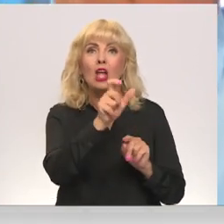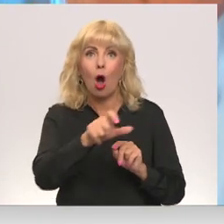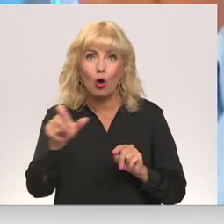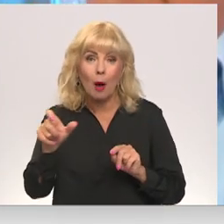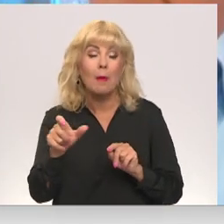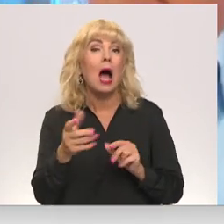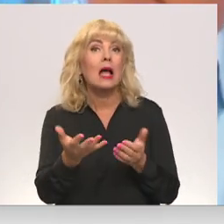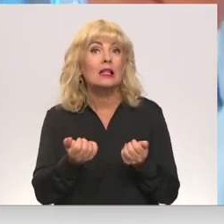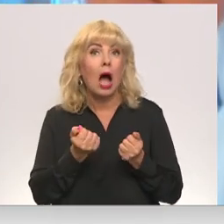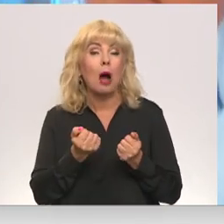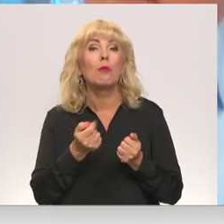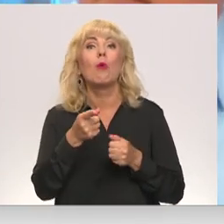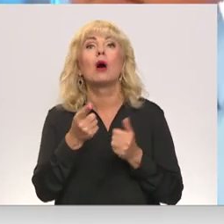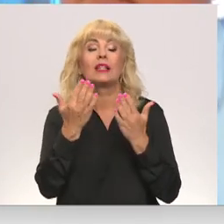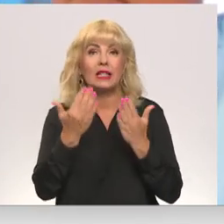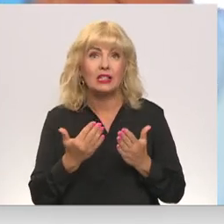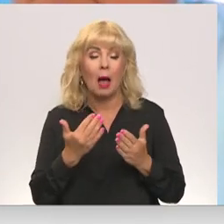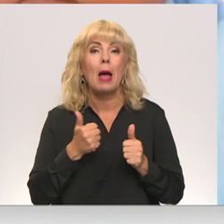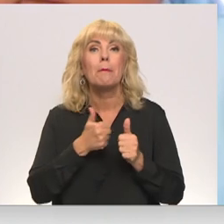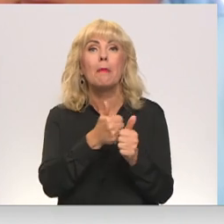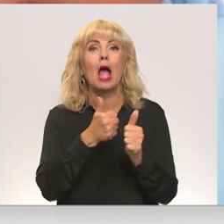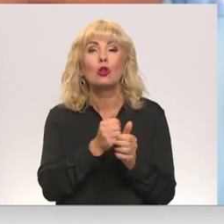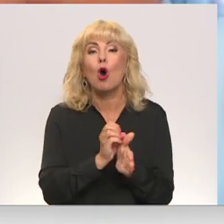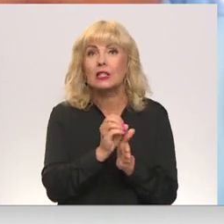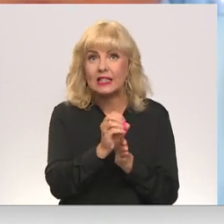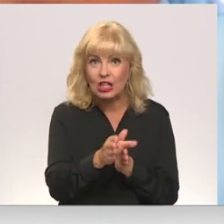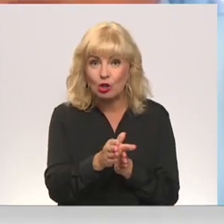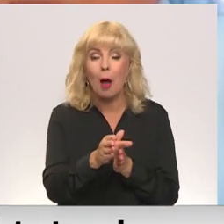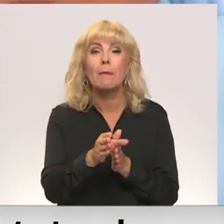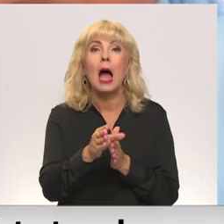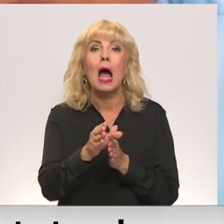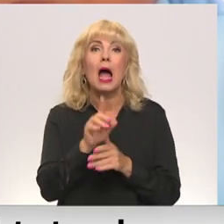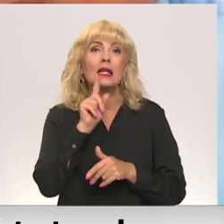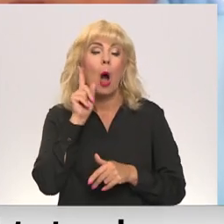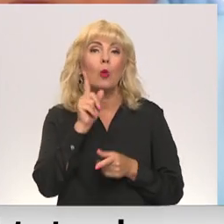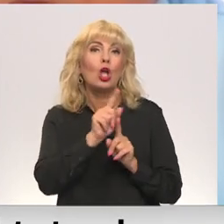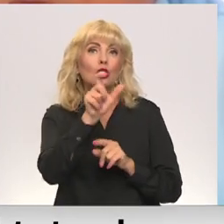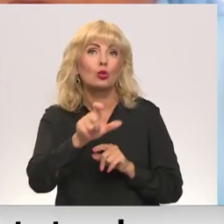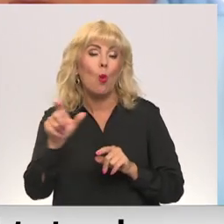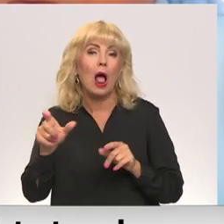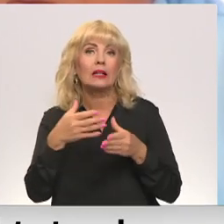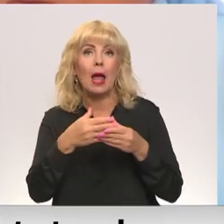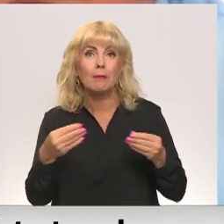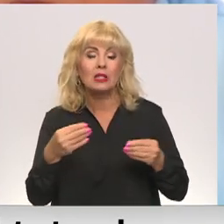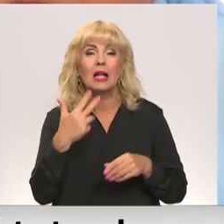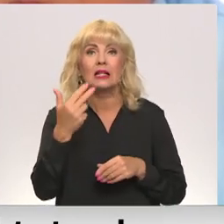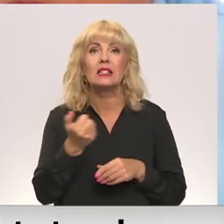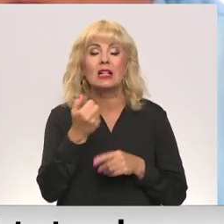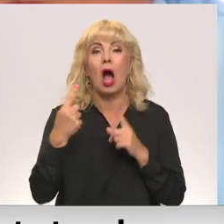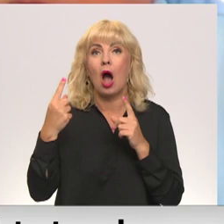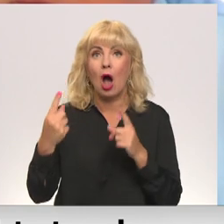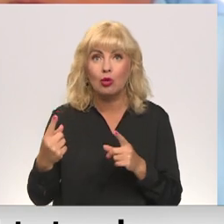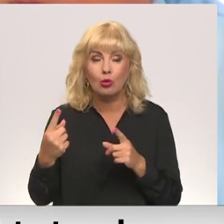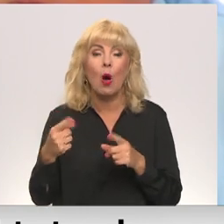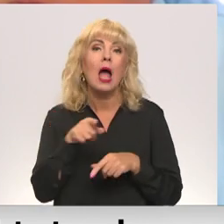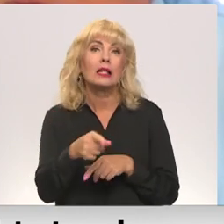tas, ja mēs atrisinām mentoru sistēmu, par ko mēs runājam, lai jaunie skolotāji nepazūda no trīs gadu griezumā, nepazūda no skolā.